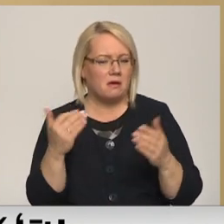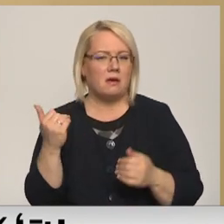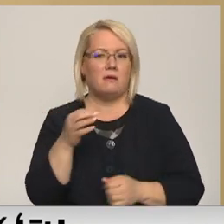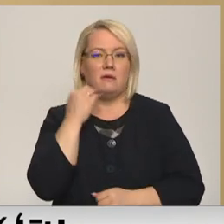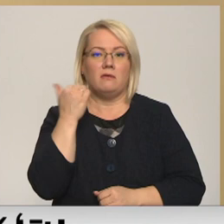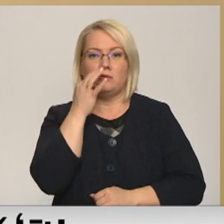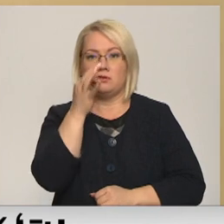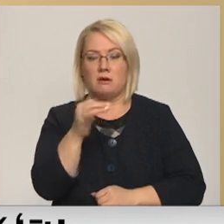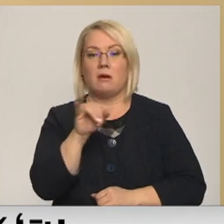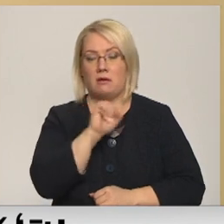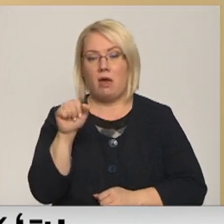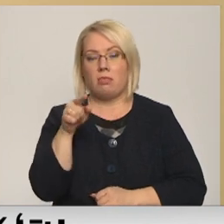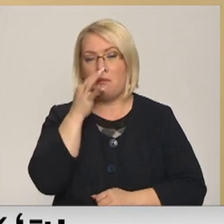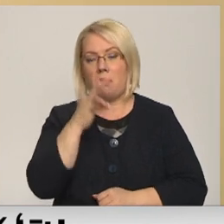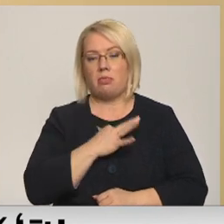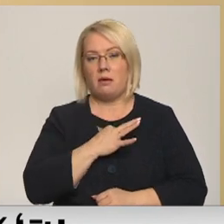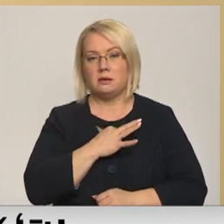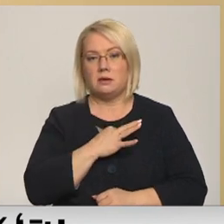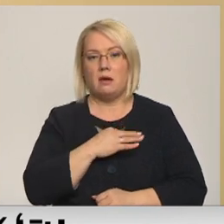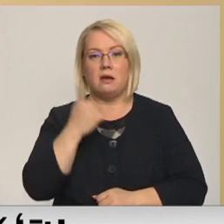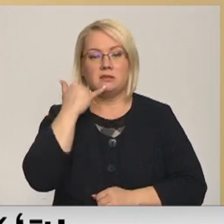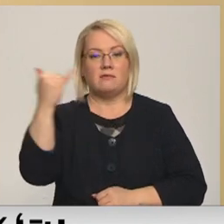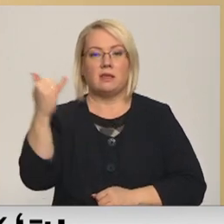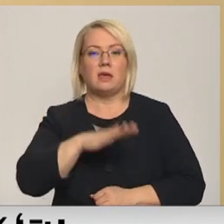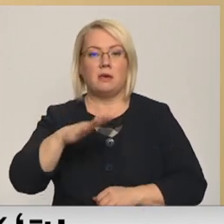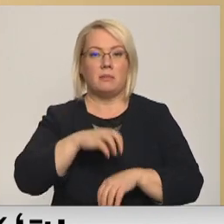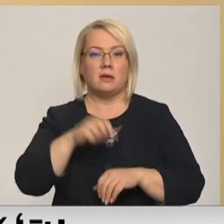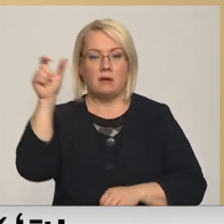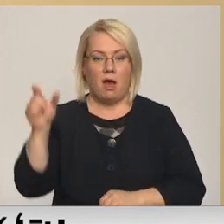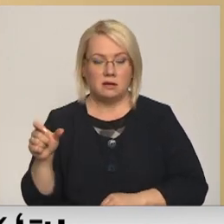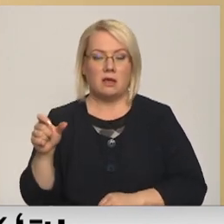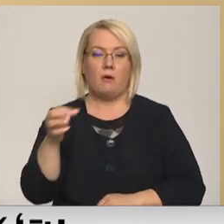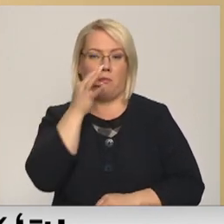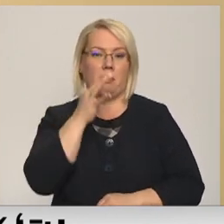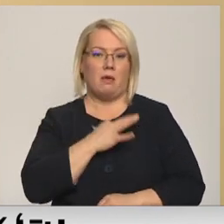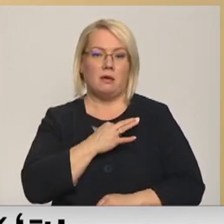tā pateicamā. Zvanīt ģimenes ārstam, tad pateicamā.